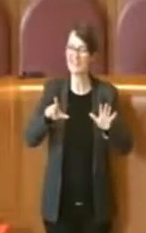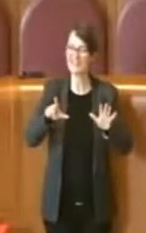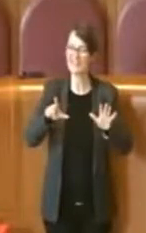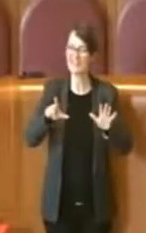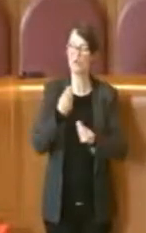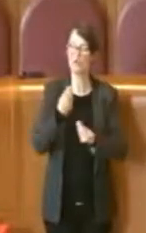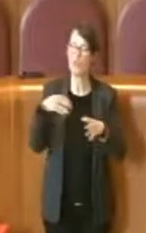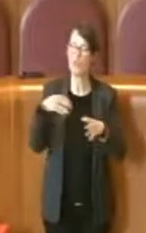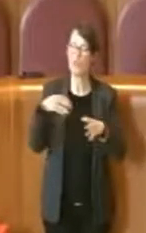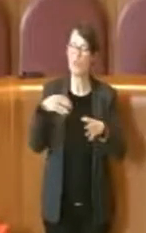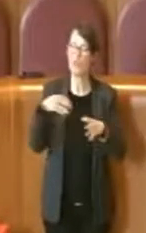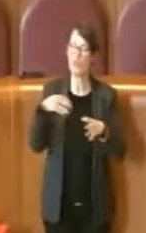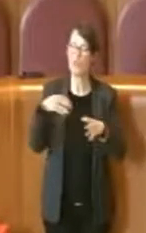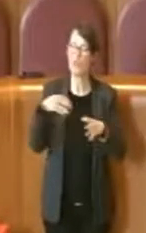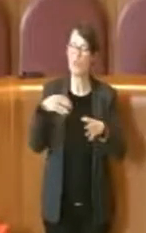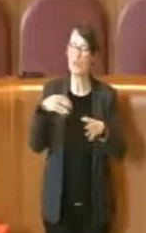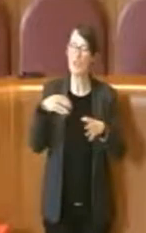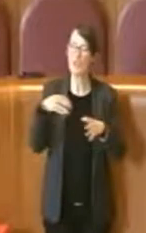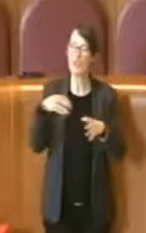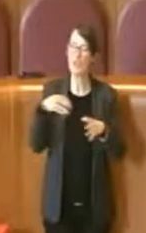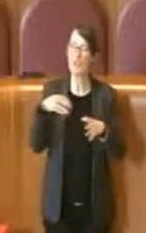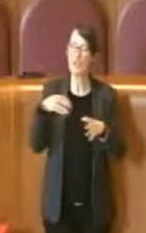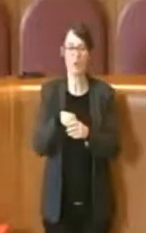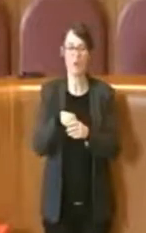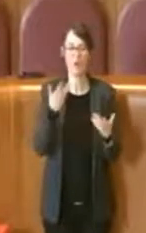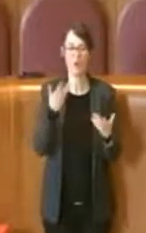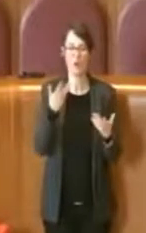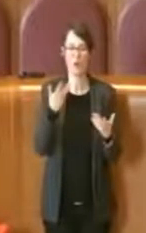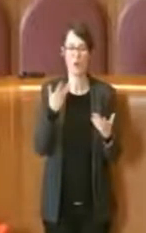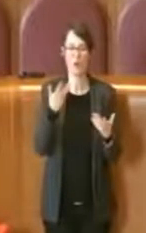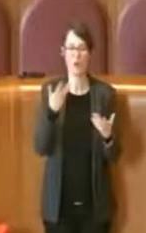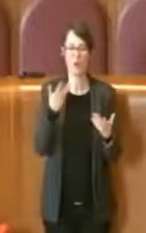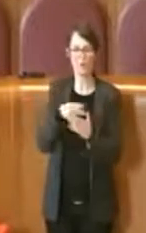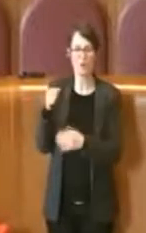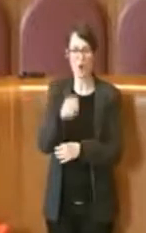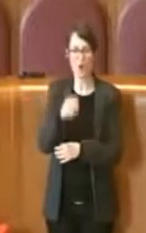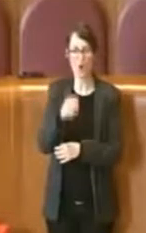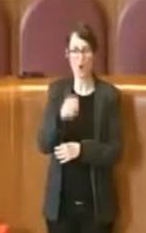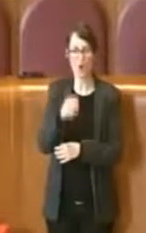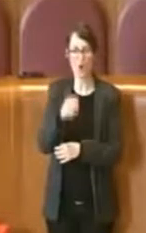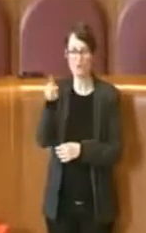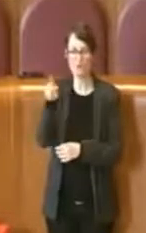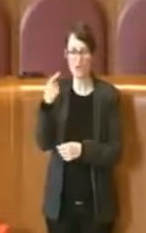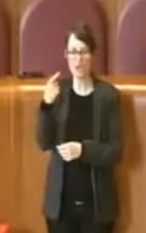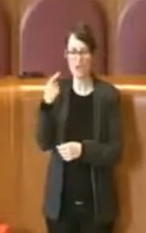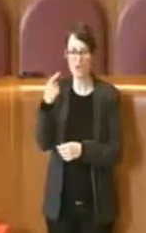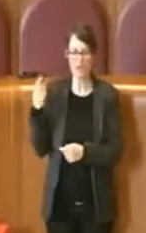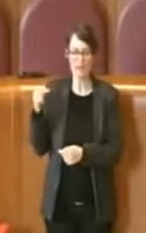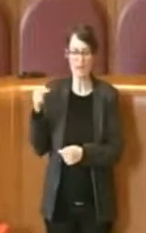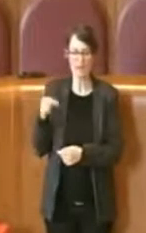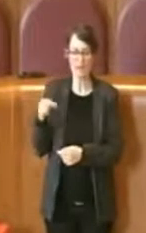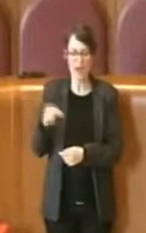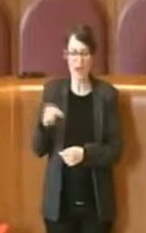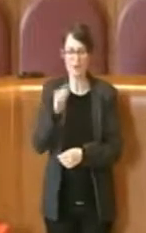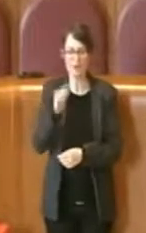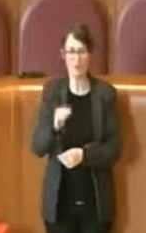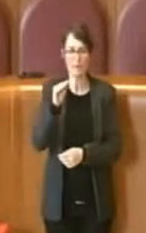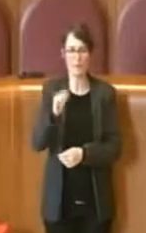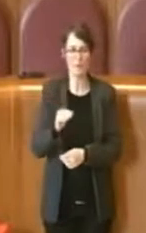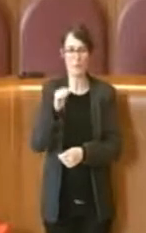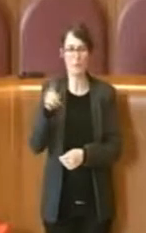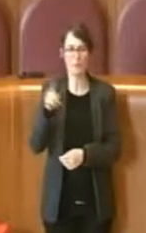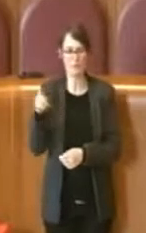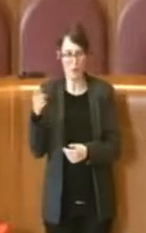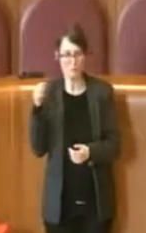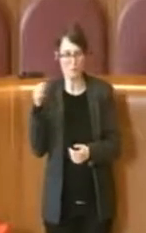voterete contro un qualcosa che avete chiesto in questi anni che, tra l'altro, sposiamo anche noi come idea e abbiamo portato avanti questa